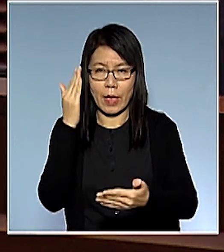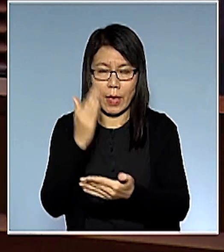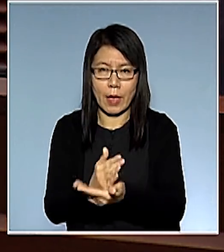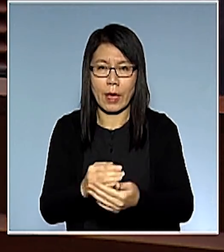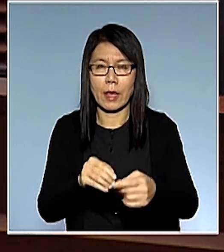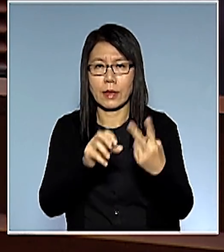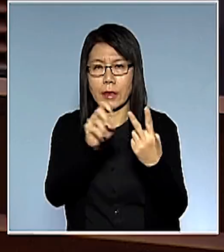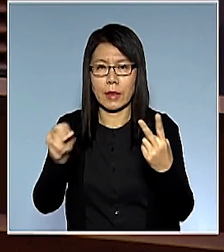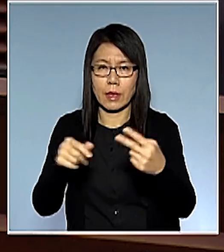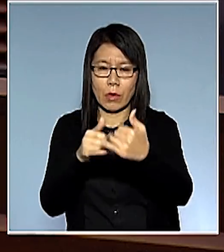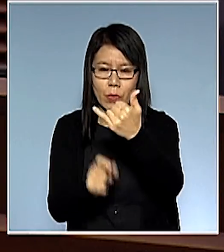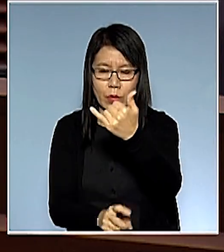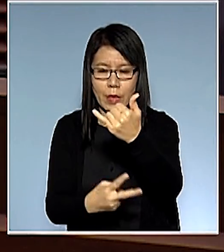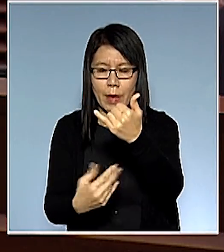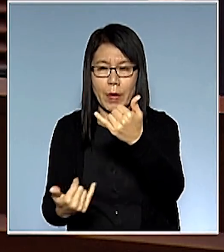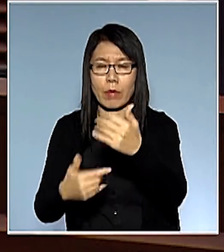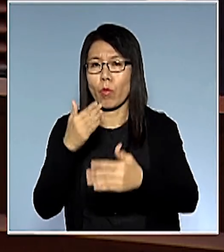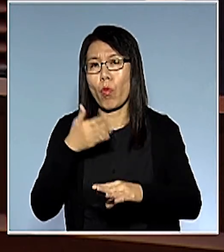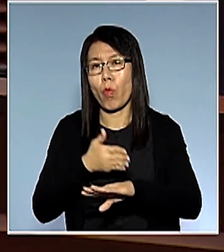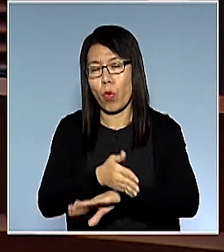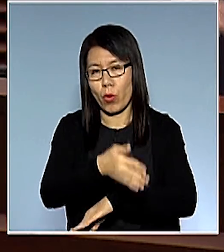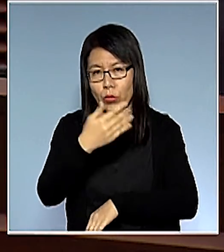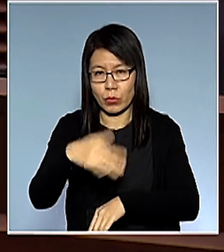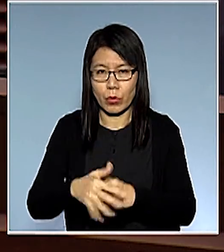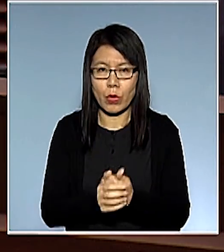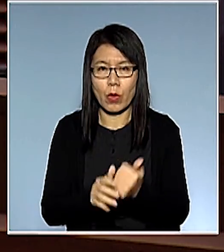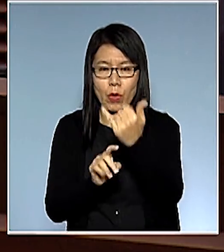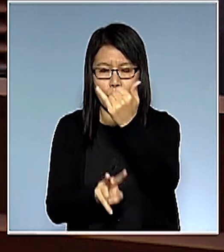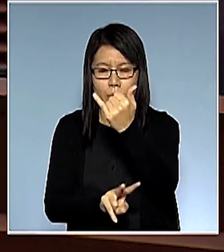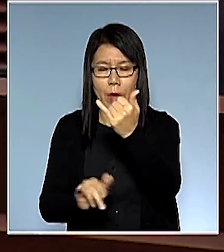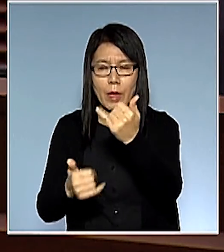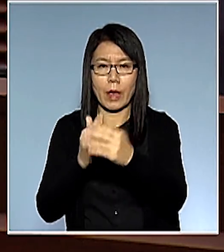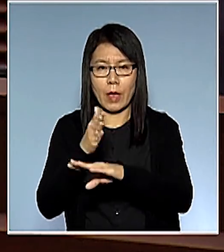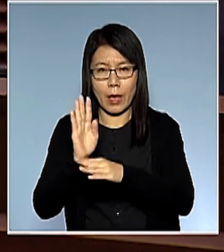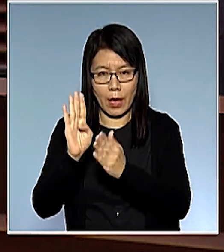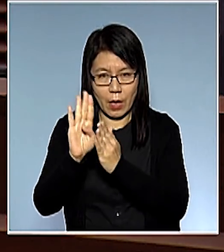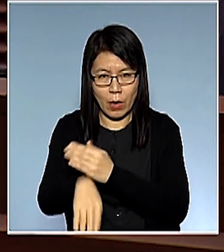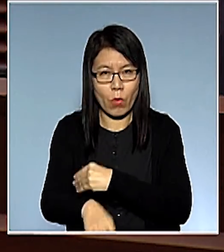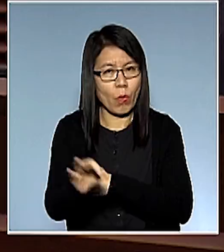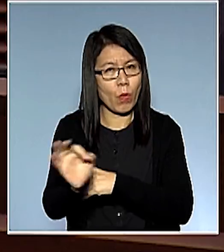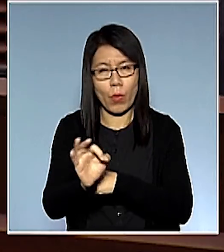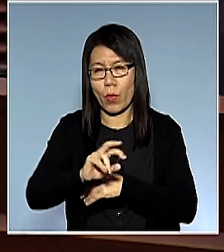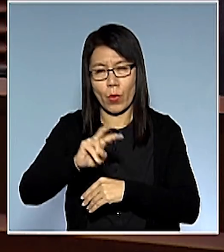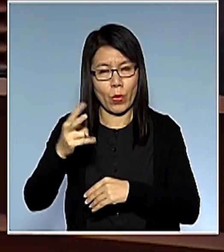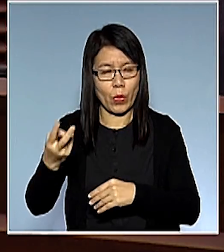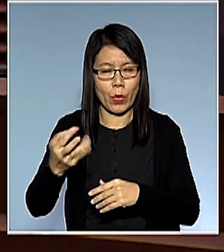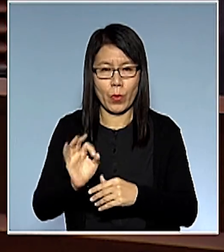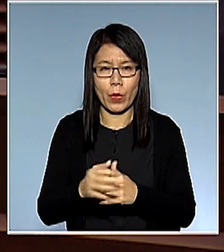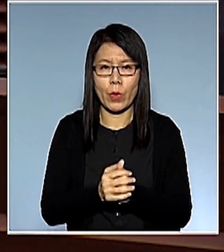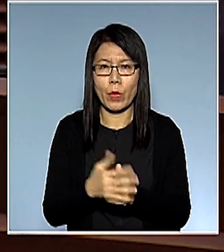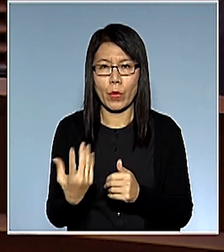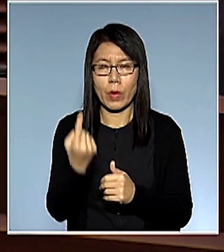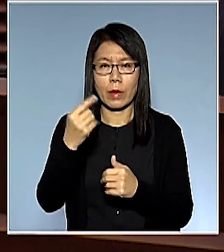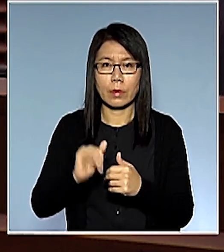28日過了意思就是說畢28日之後是沒有任何可以改變到的東西唯一現在